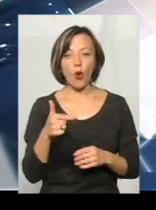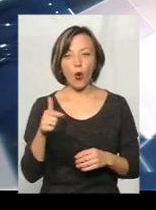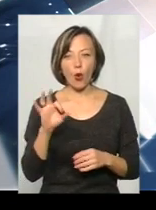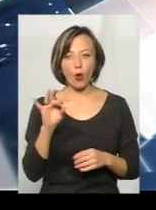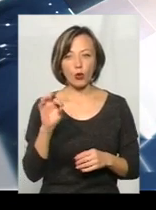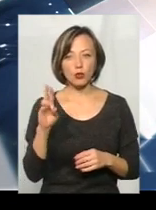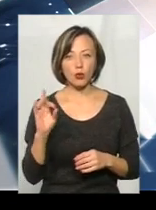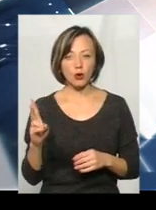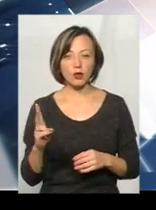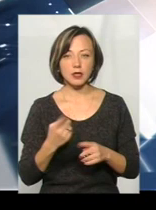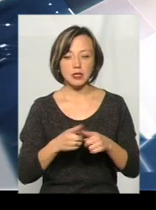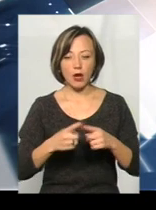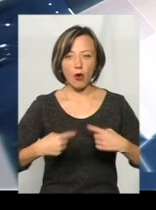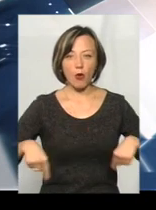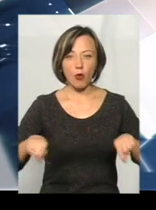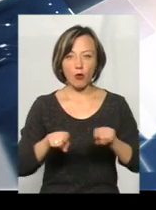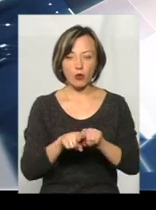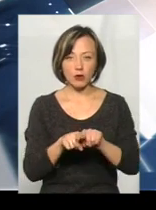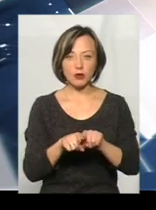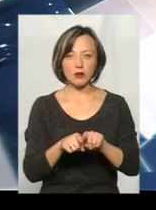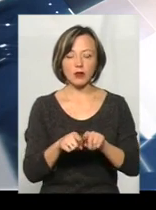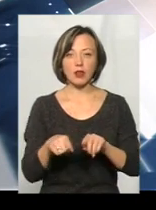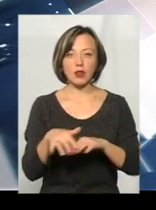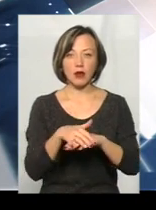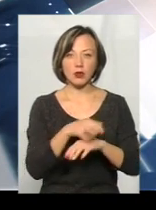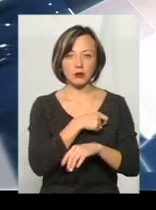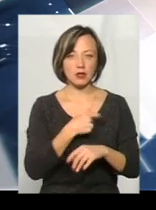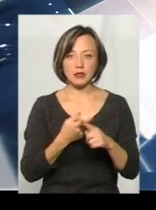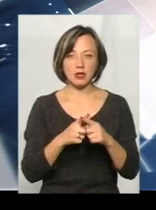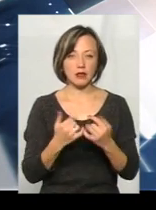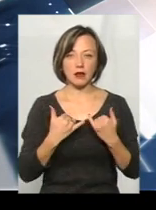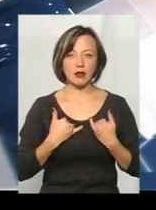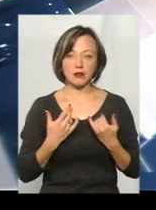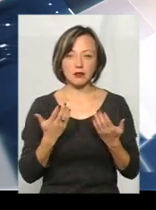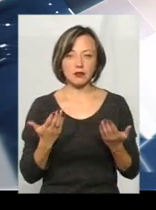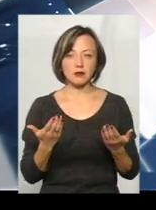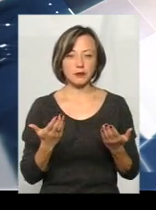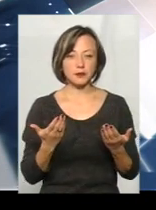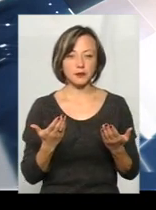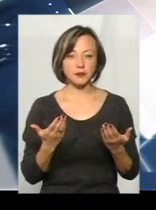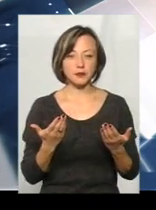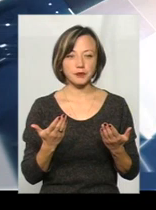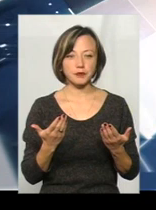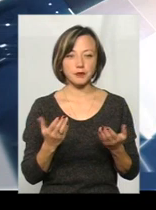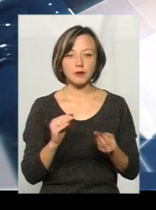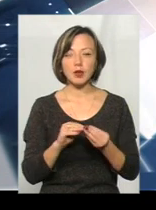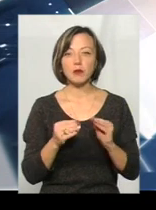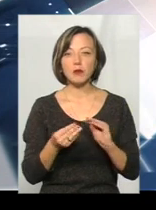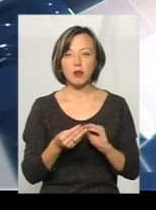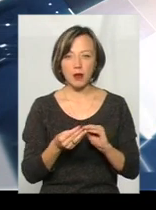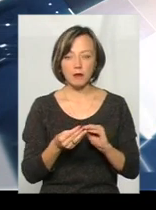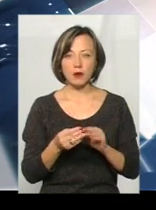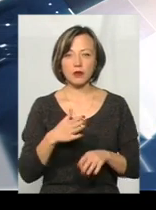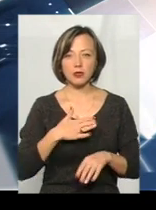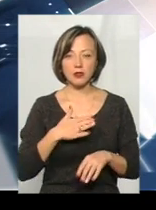округ народного депутата. Для нас це не є такою проблемою, скажімо так.